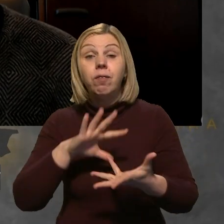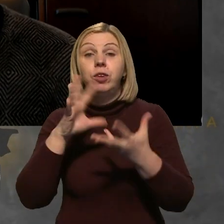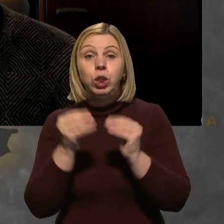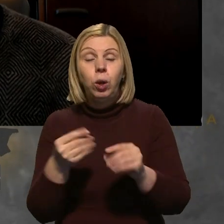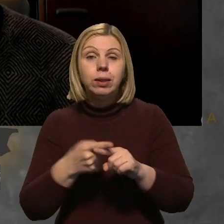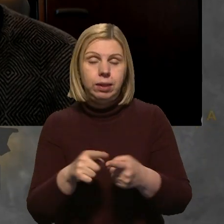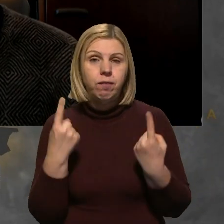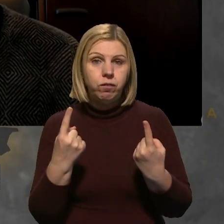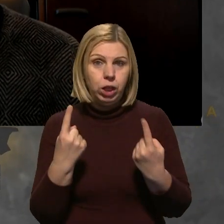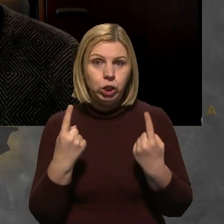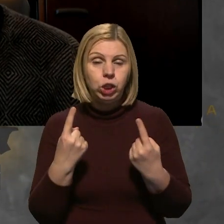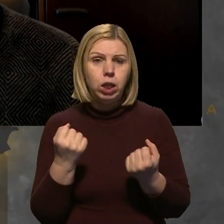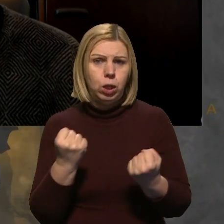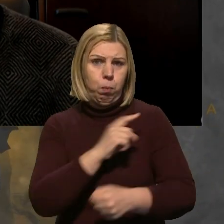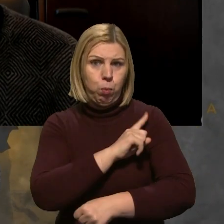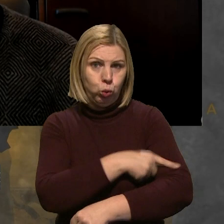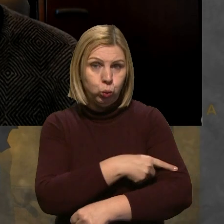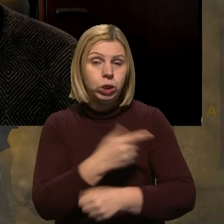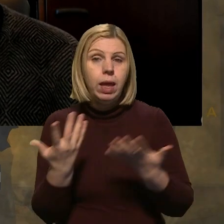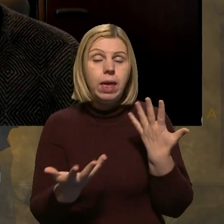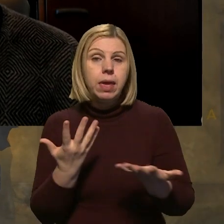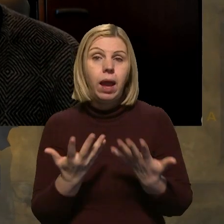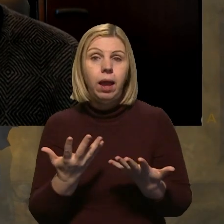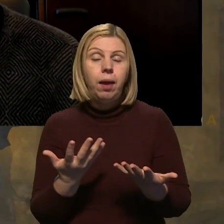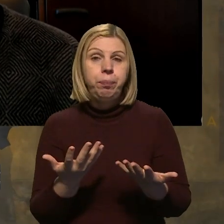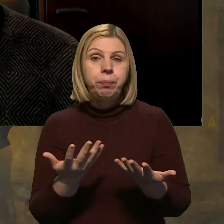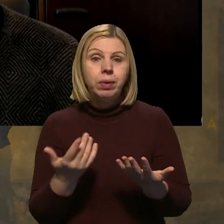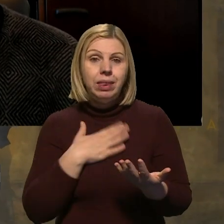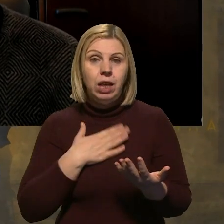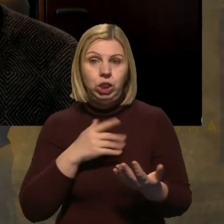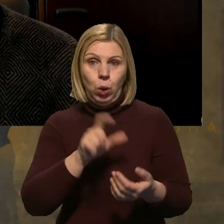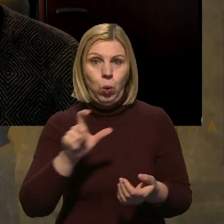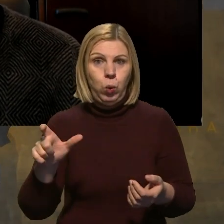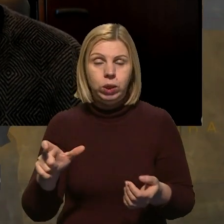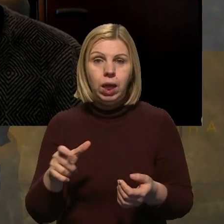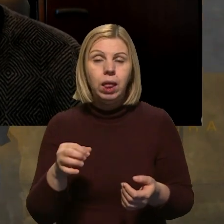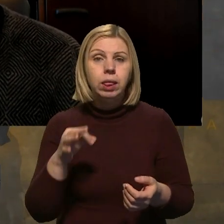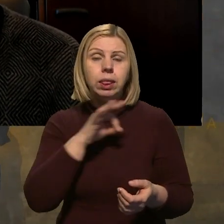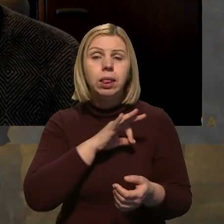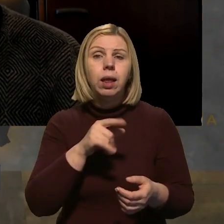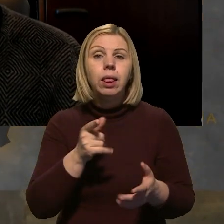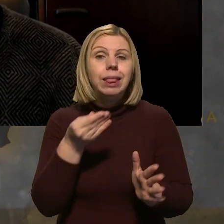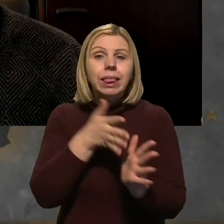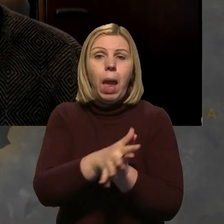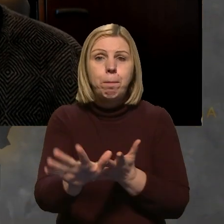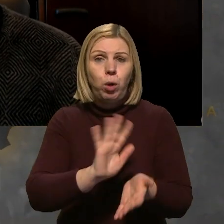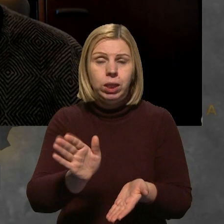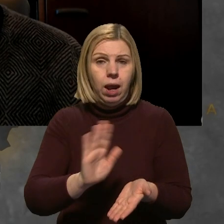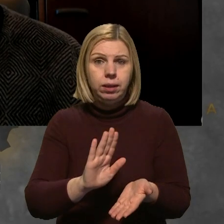це величезна потужність, яку наші споживачі не спожиють, і відповідно це